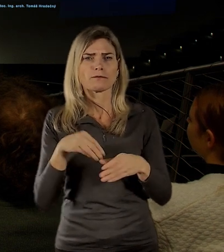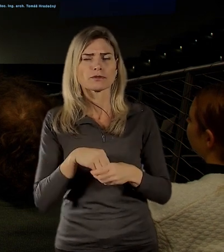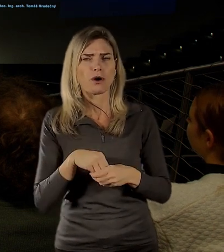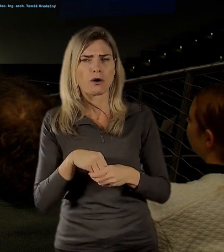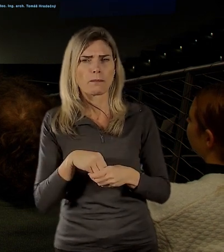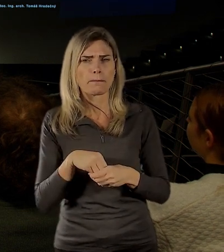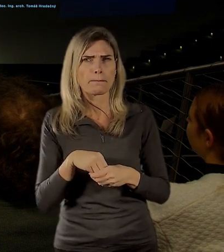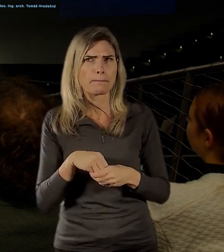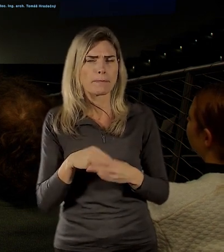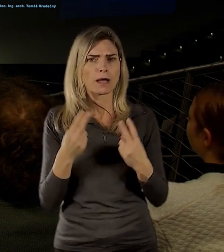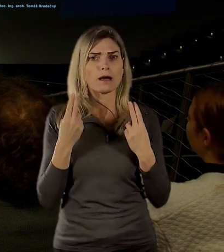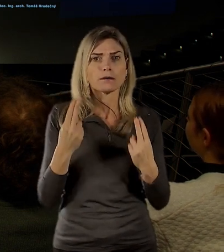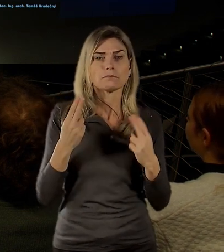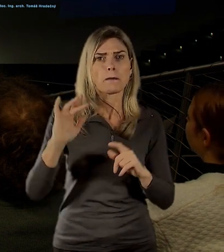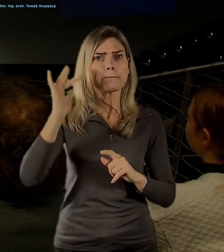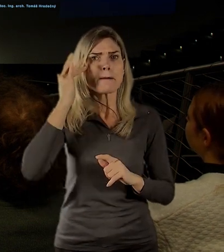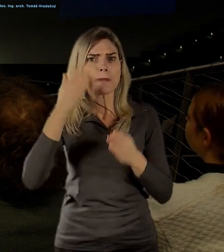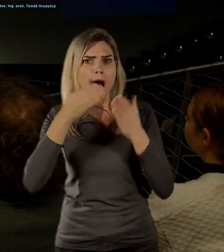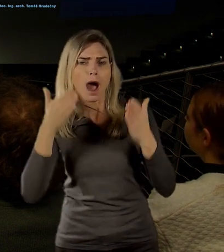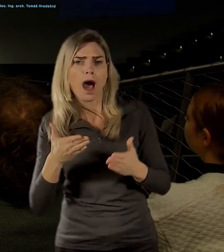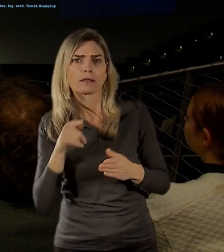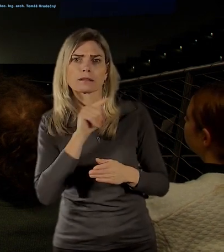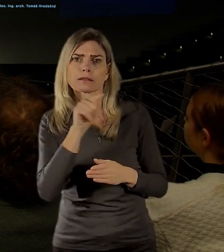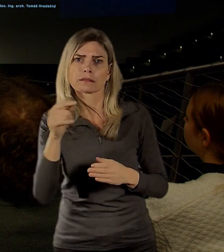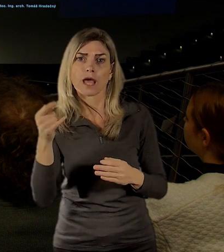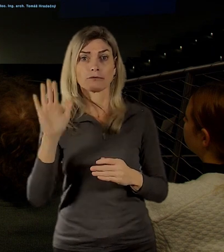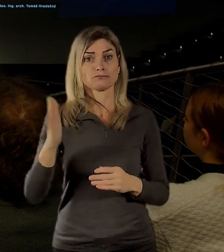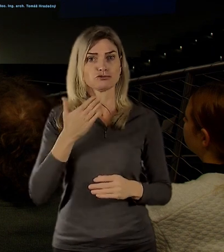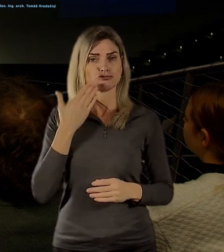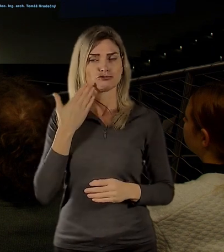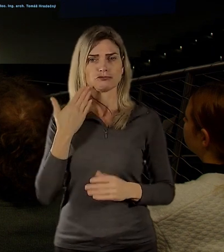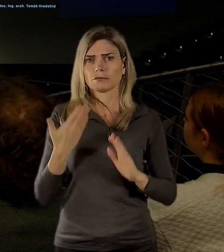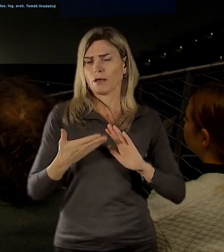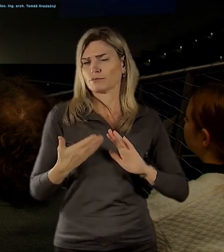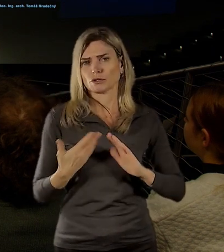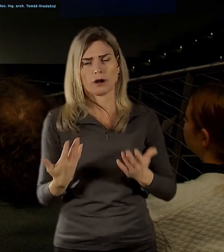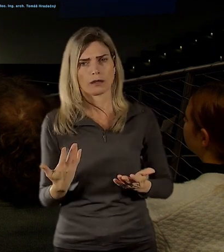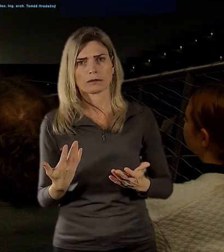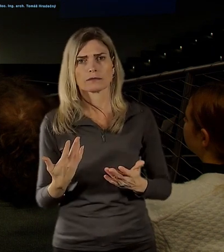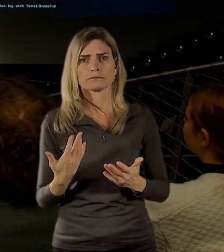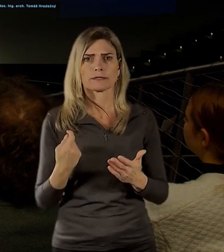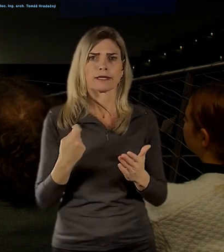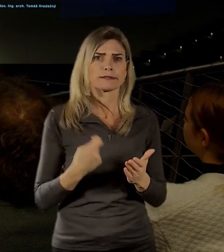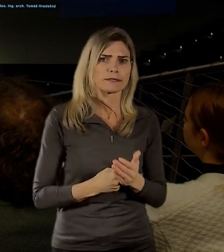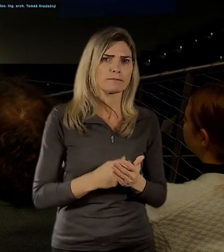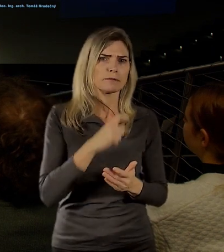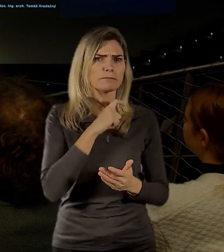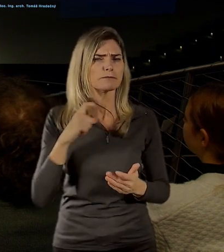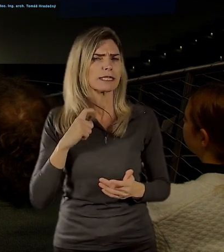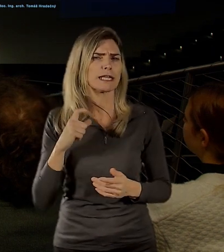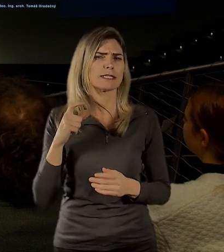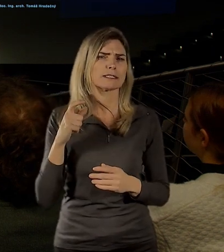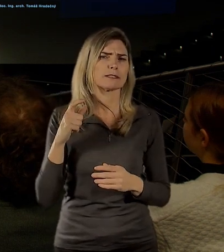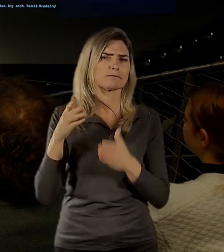významných památek České republiky, ať už to bylo třeba Arcidie Cézní muzeum v Olomouci,